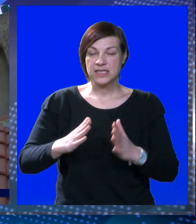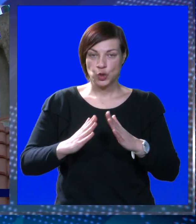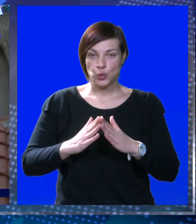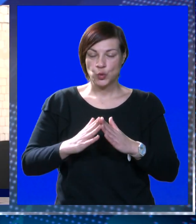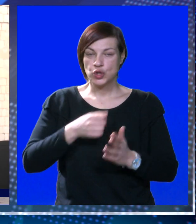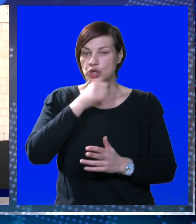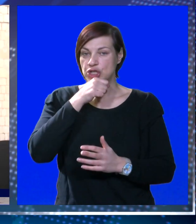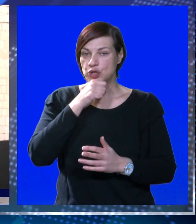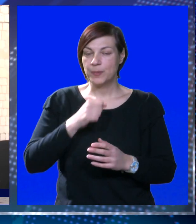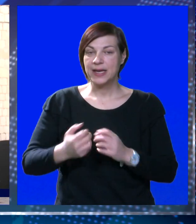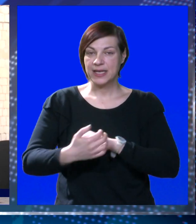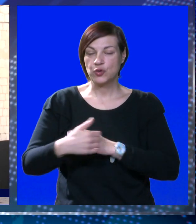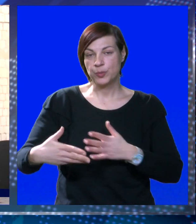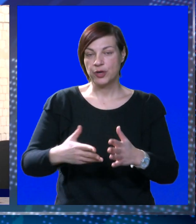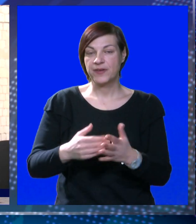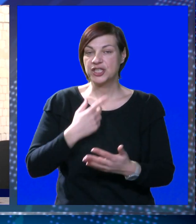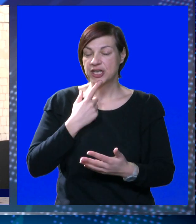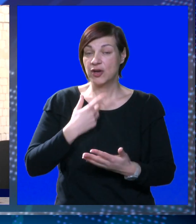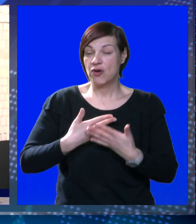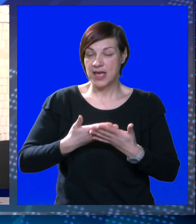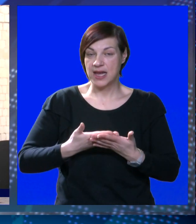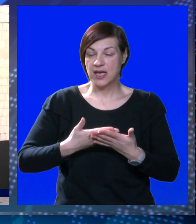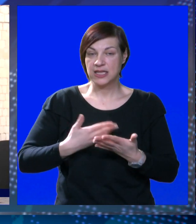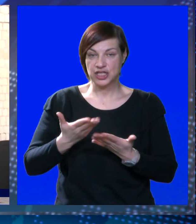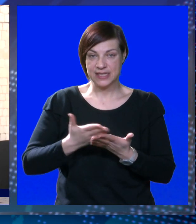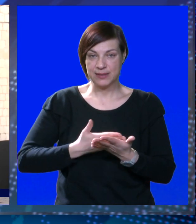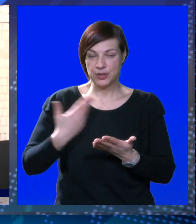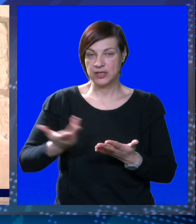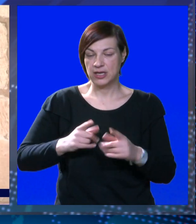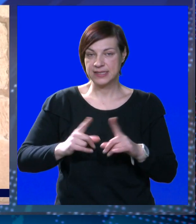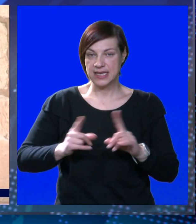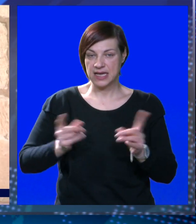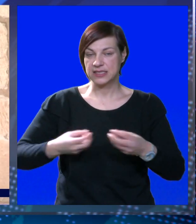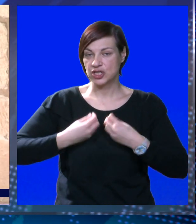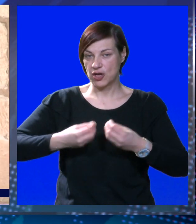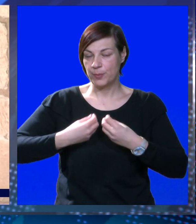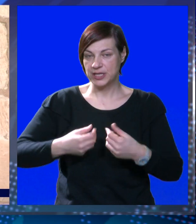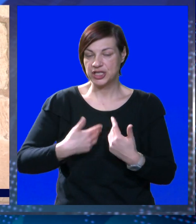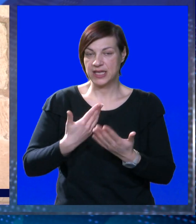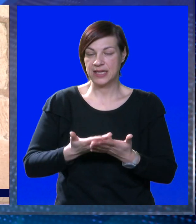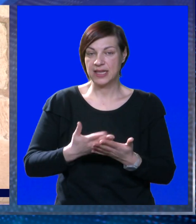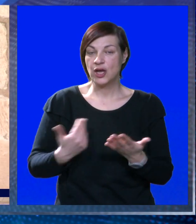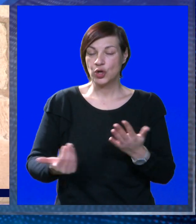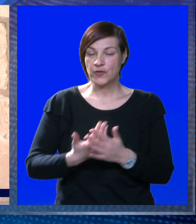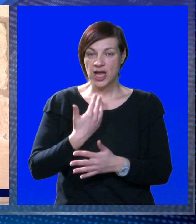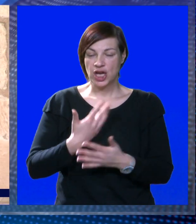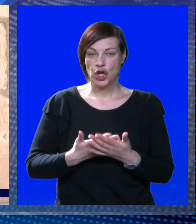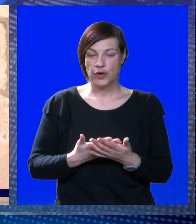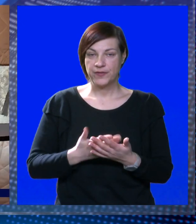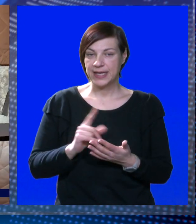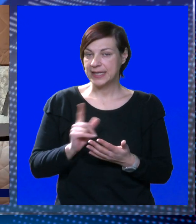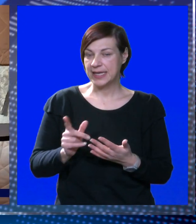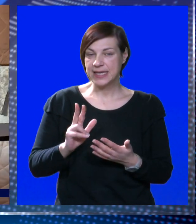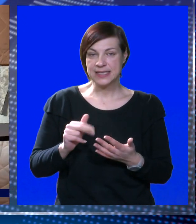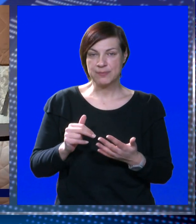obiteljsku kuću, iz Županije Dobrovačko-Neretvanske koja je nadležna za takve postupke stižu različita objašnjenja, pa tako i ovo najnovije.